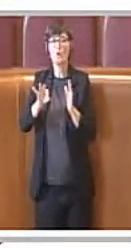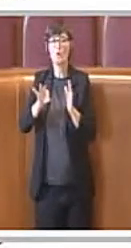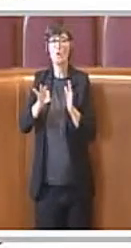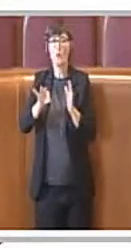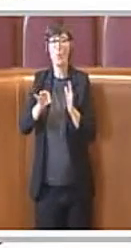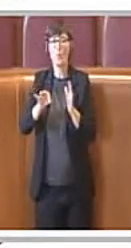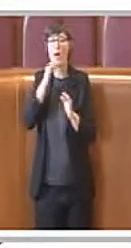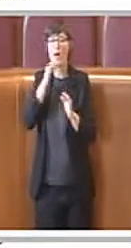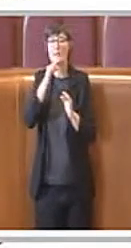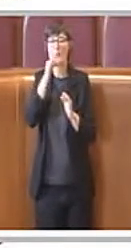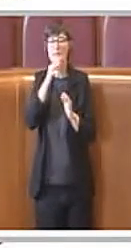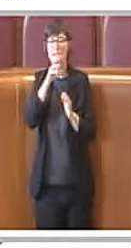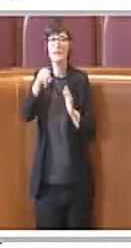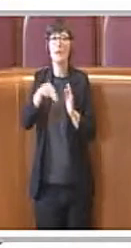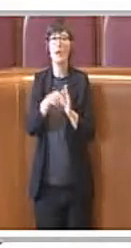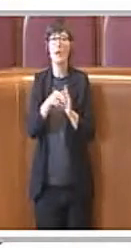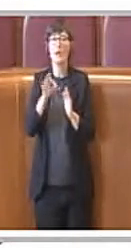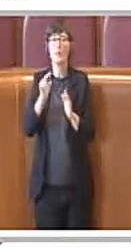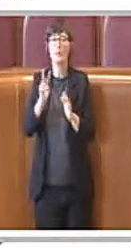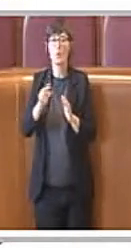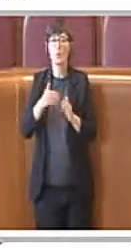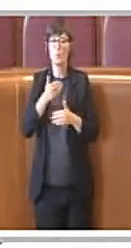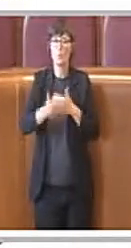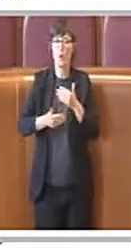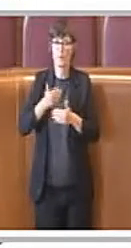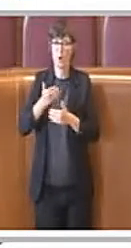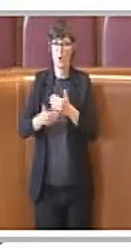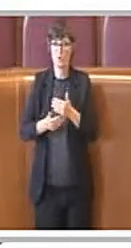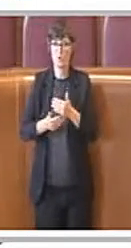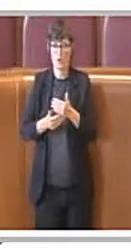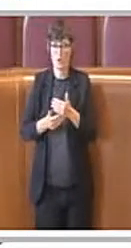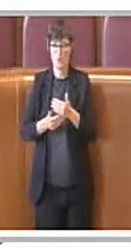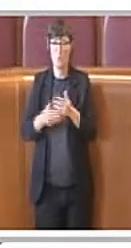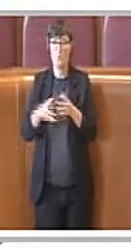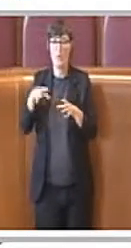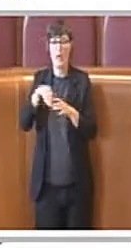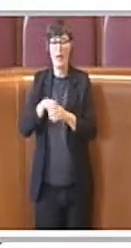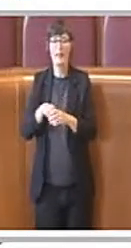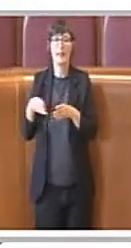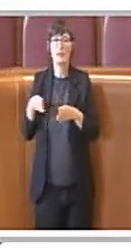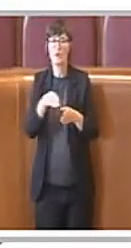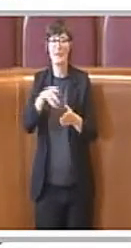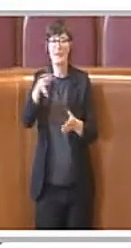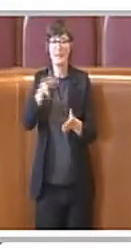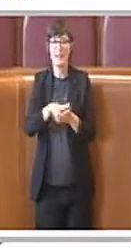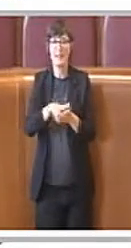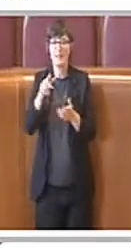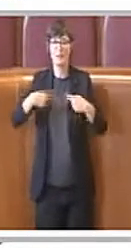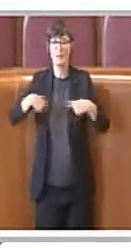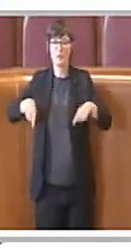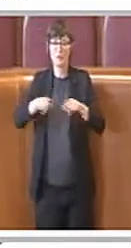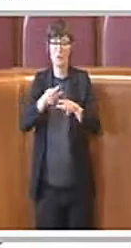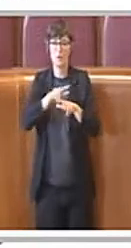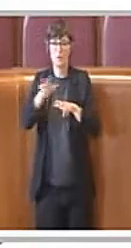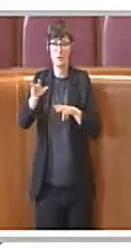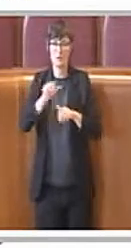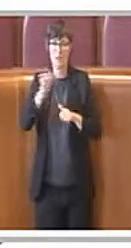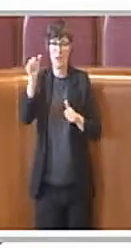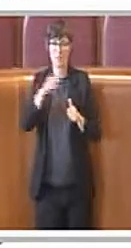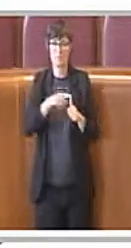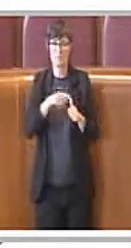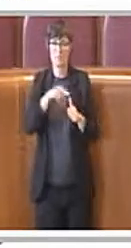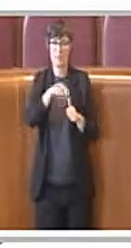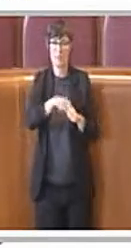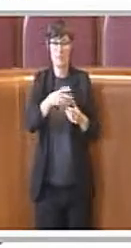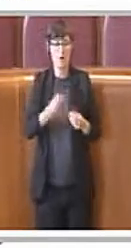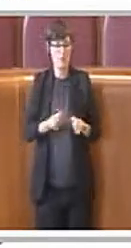l'inserimento di due procedure nel leader delle proposte di deliberazione del Consiglio Comunale. La prima riguarda la trasmissione da parte degli uffici